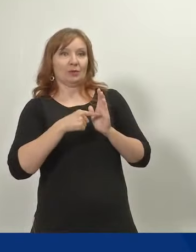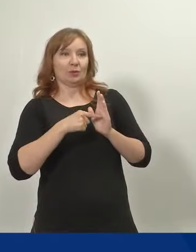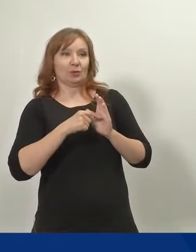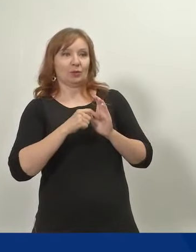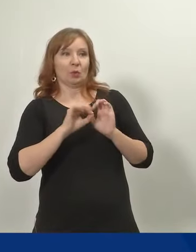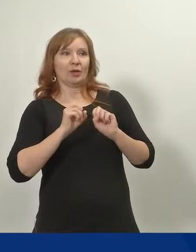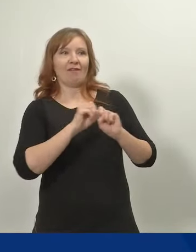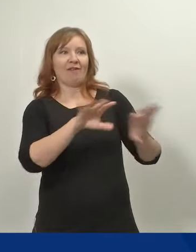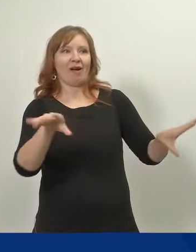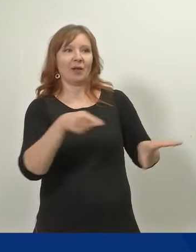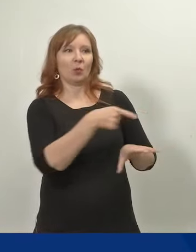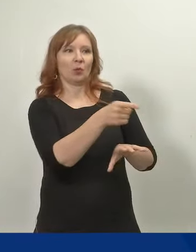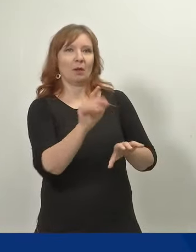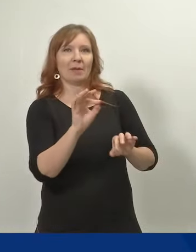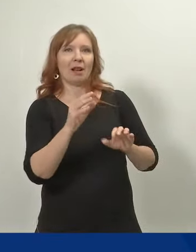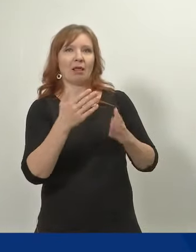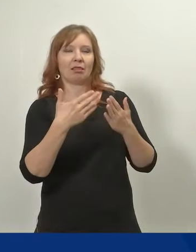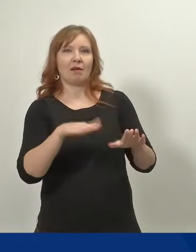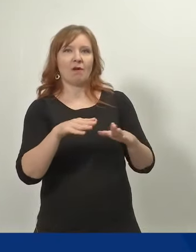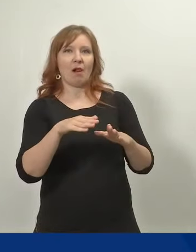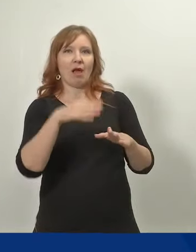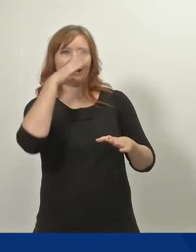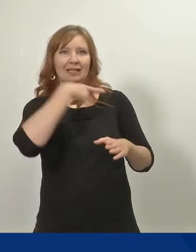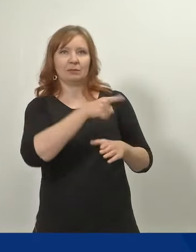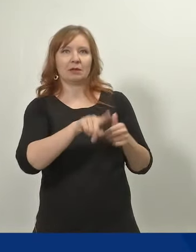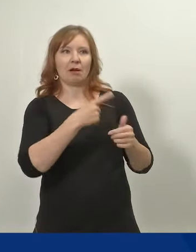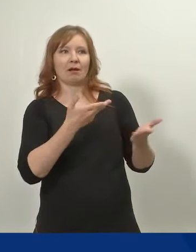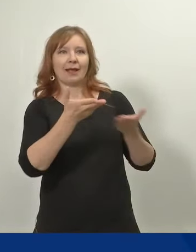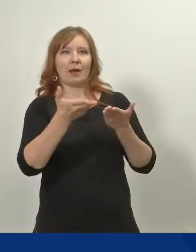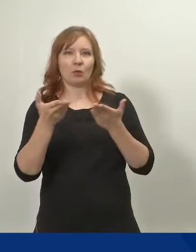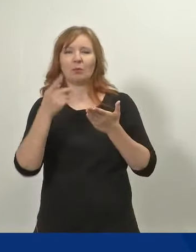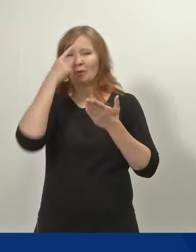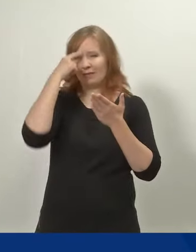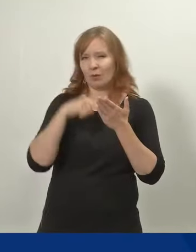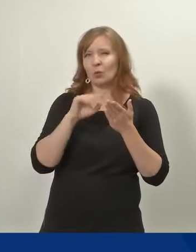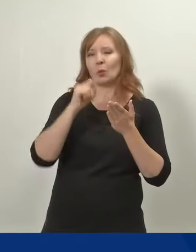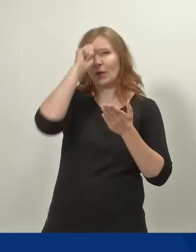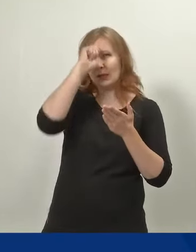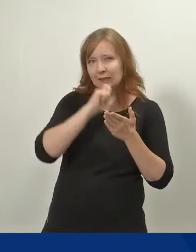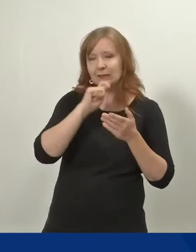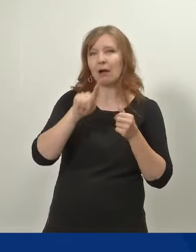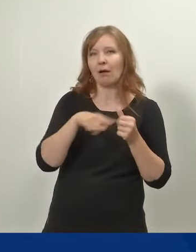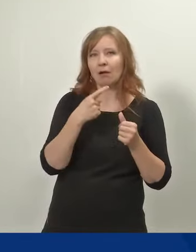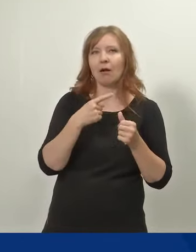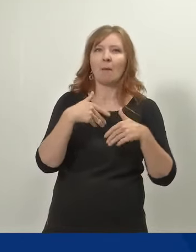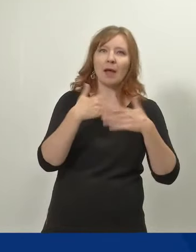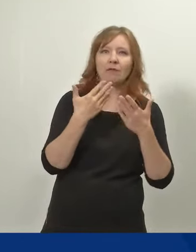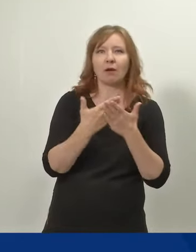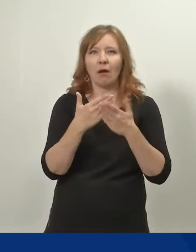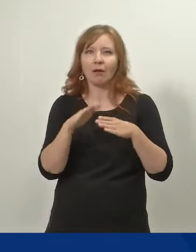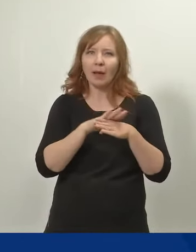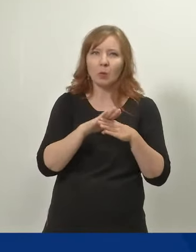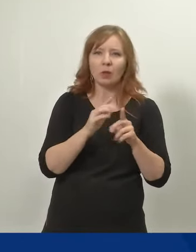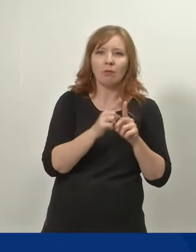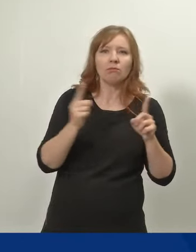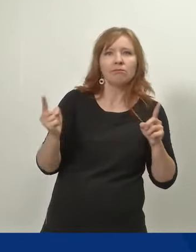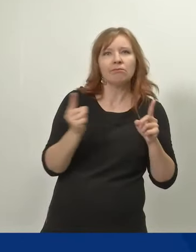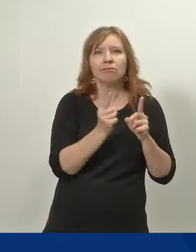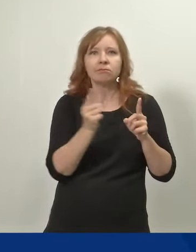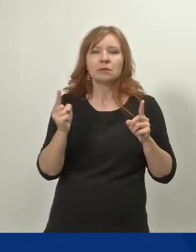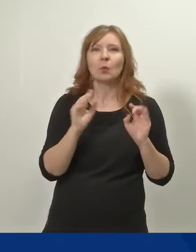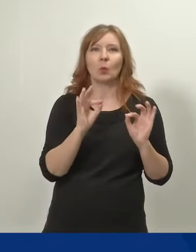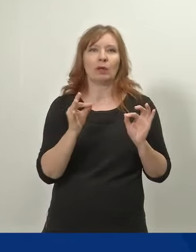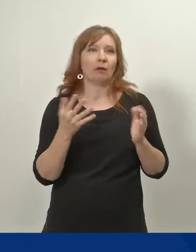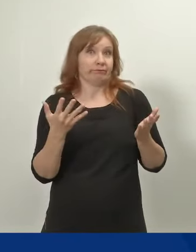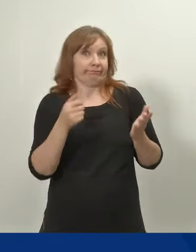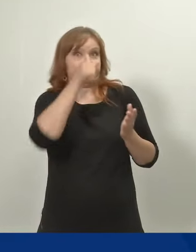on. Eli käytännössä missä määrin isät lisäävät päivärahojen käyttöä. Ja toki sitten täytyy